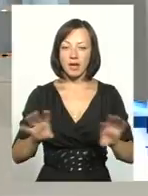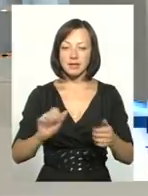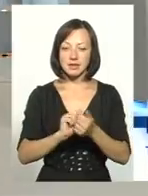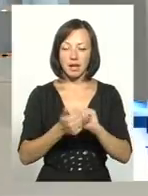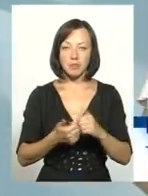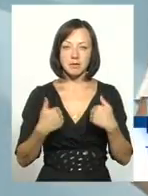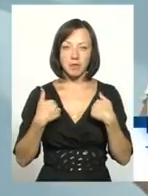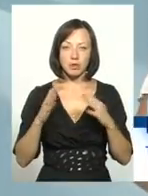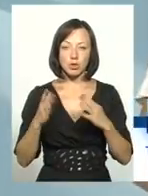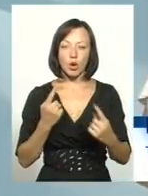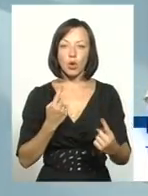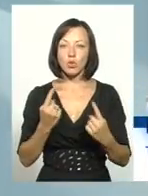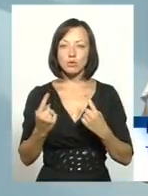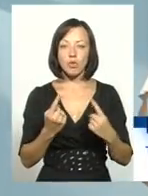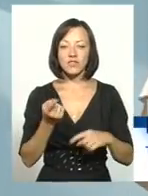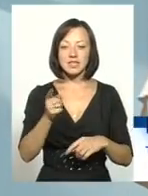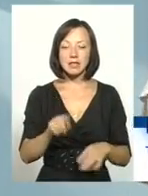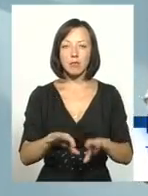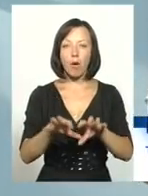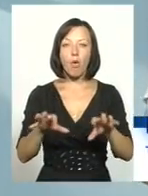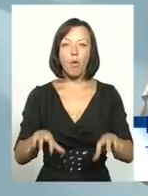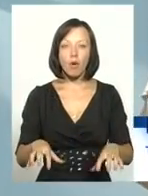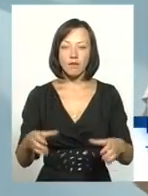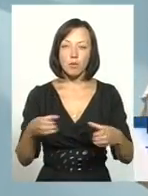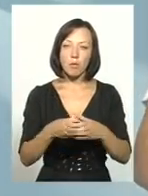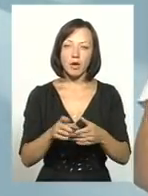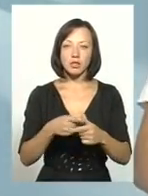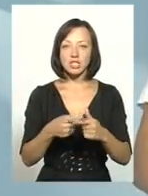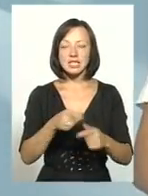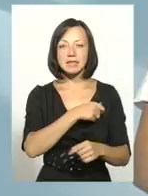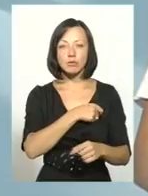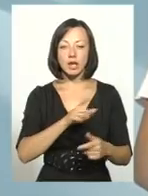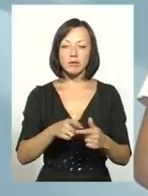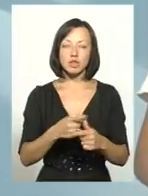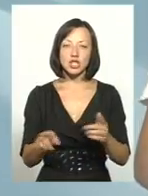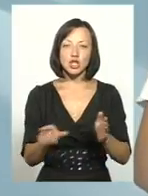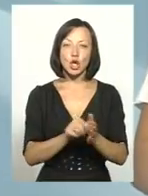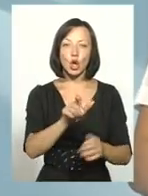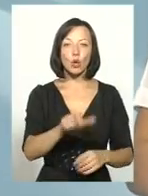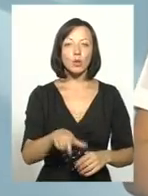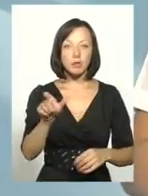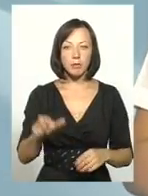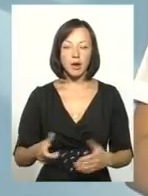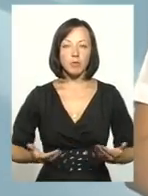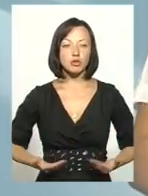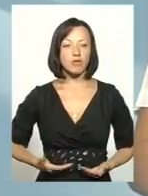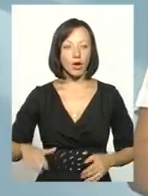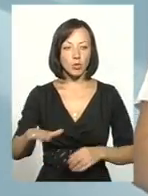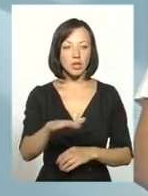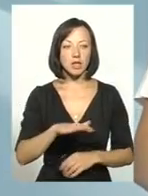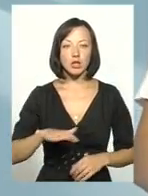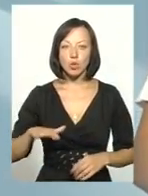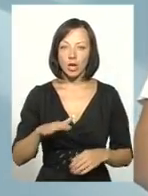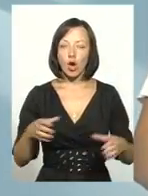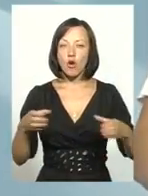мене буде розмова з тими головами громад, чи з депутатами, чи з тими людьми, які проживають на території громад, які об